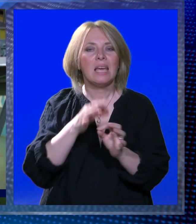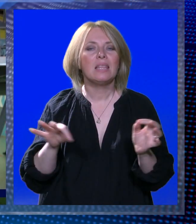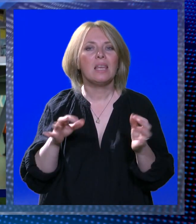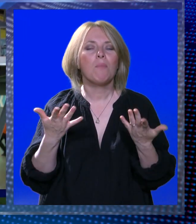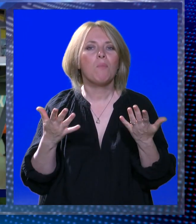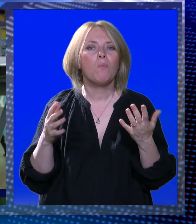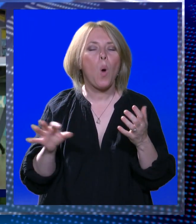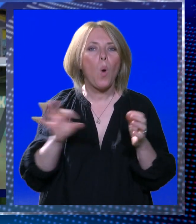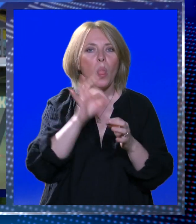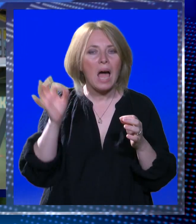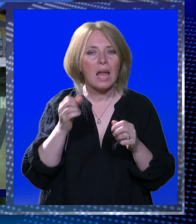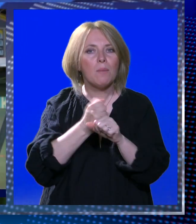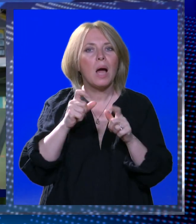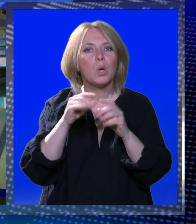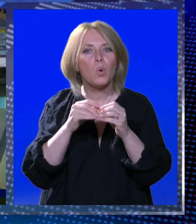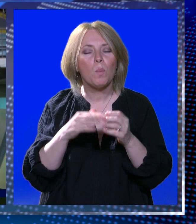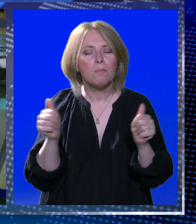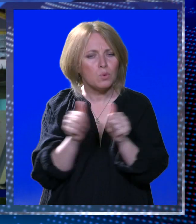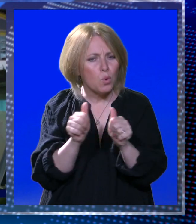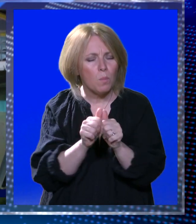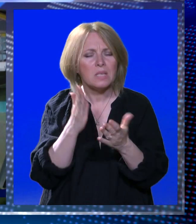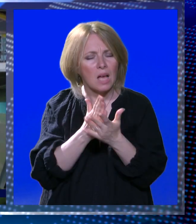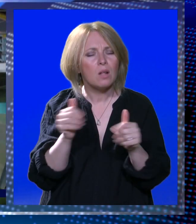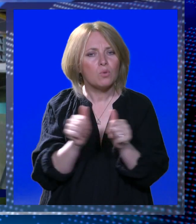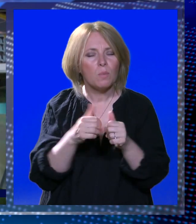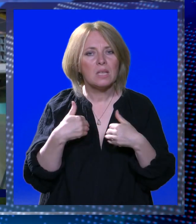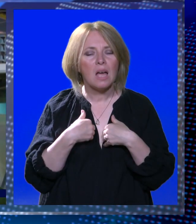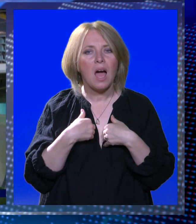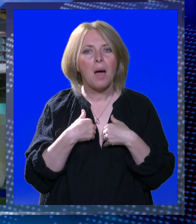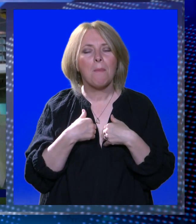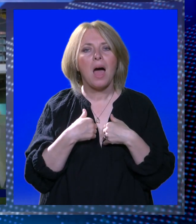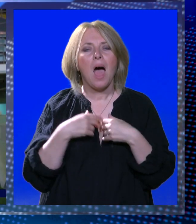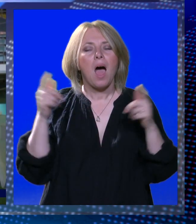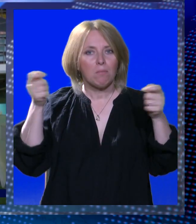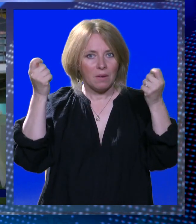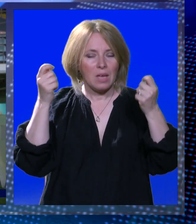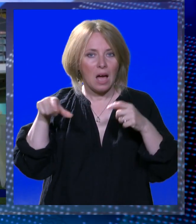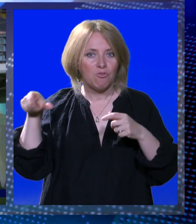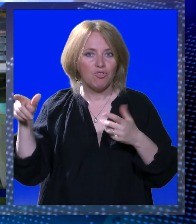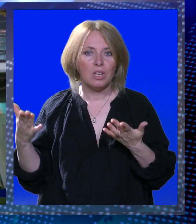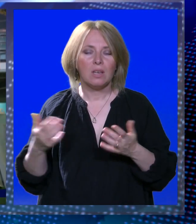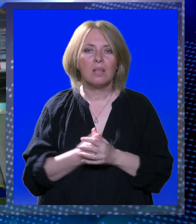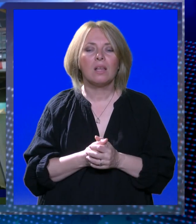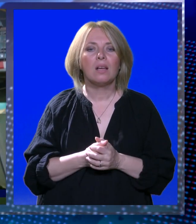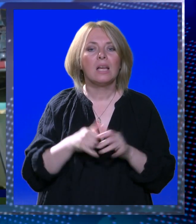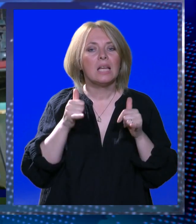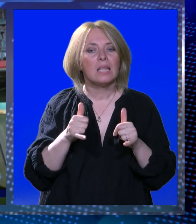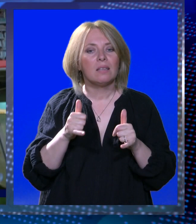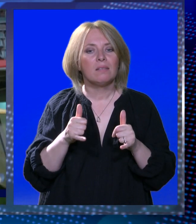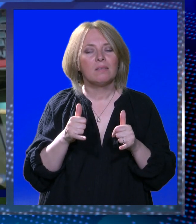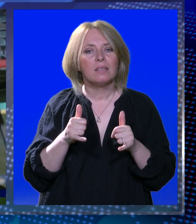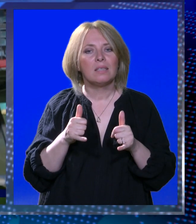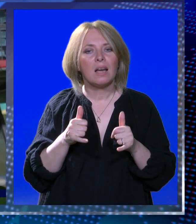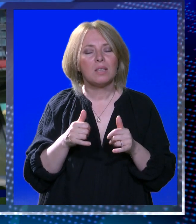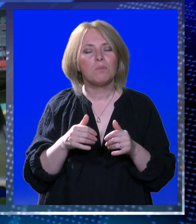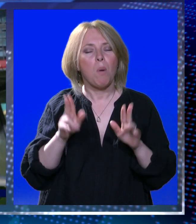tu uz nas. Danas su bili od prve do zadnje minute, a ono najljepše što smo nakon pobjede mogli zajedno pjevati, zajedno slaviti, mi znam je